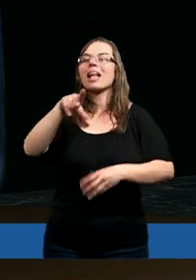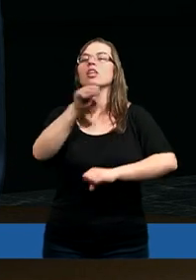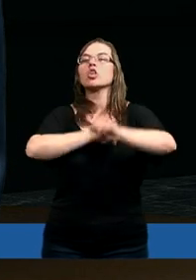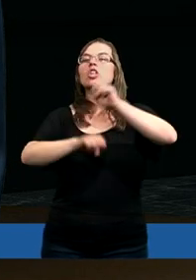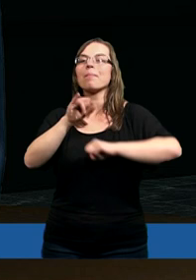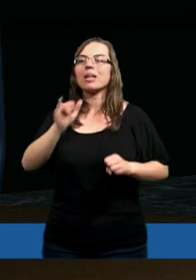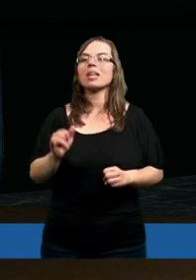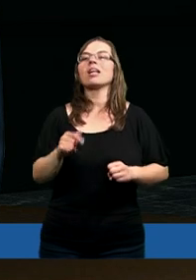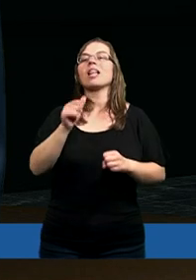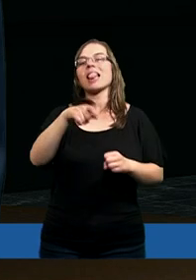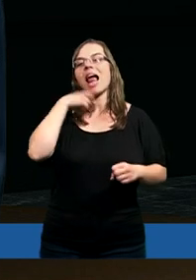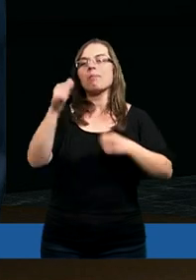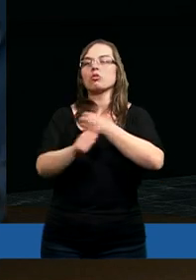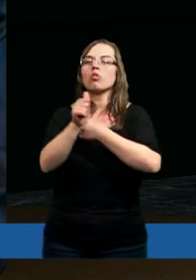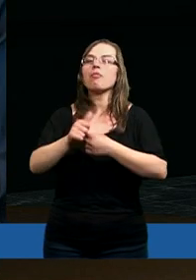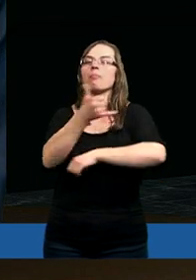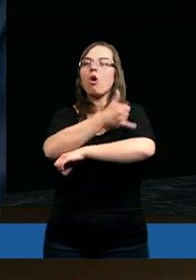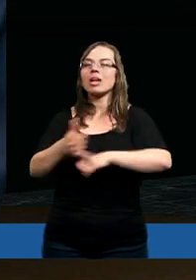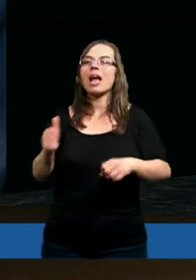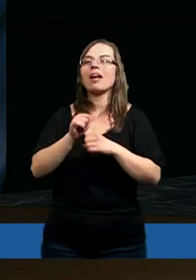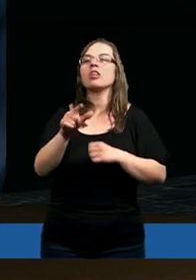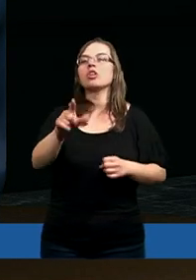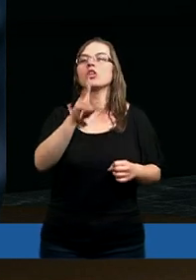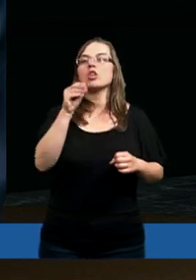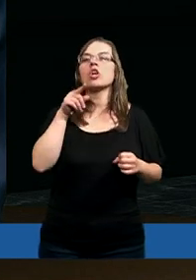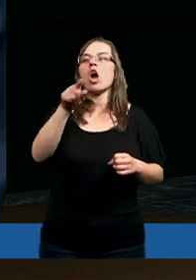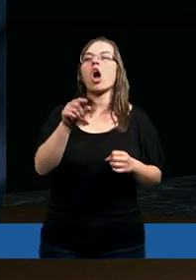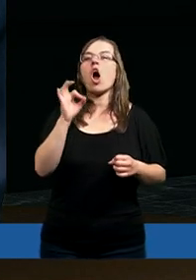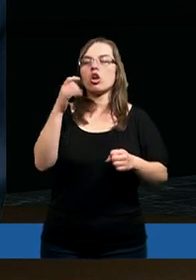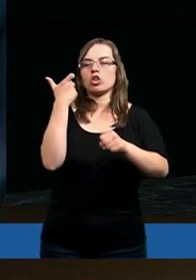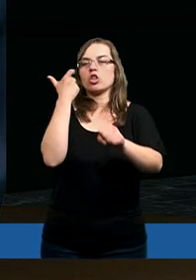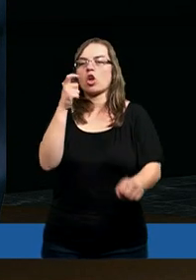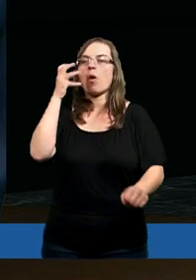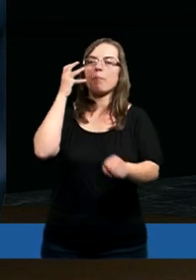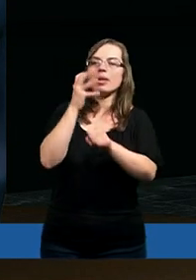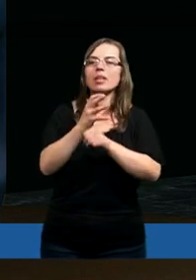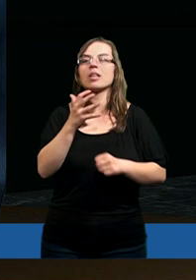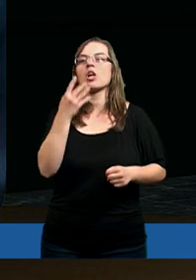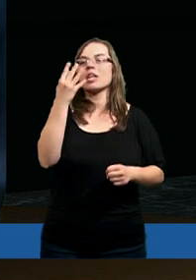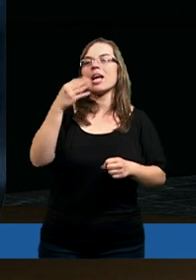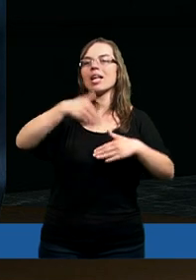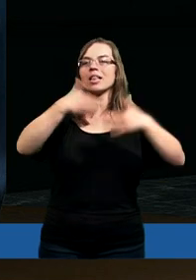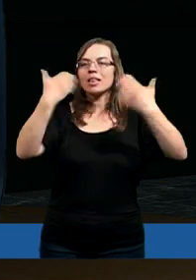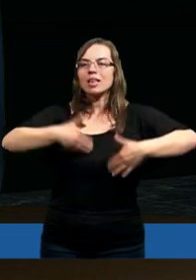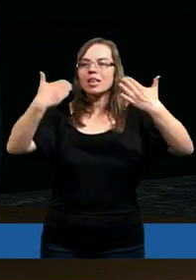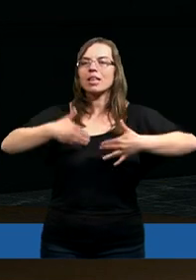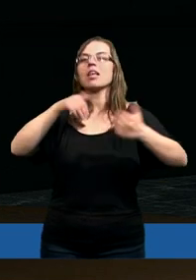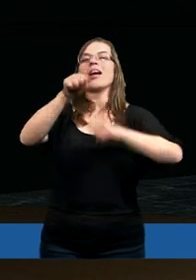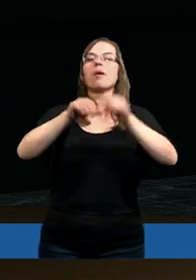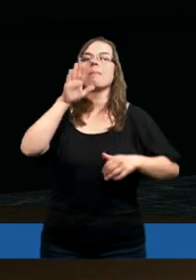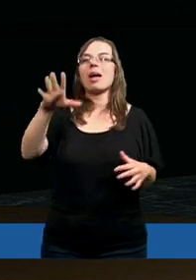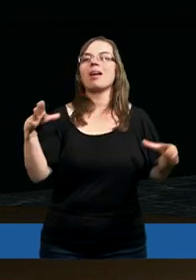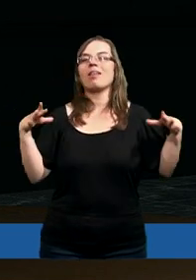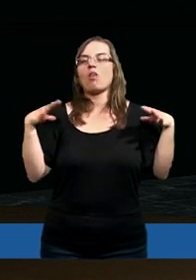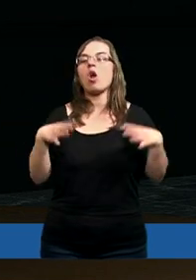rzymski. Najlepszy dowód, nieraz podkreślamy, że około 154 dni w roku mieli